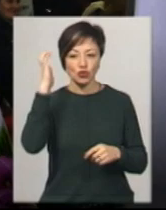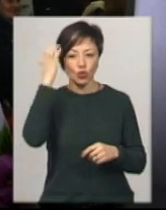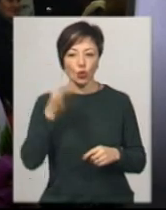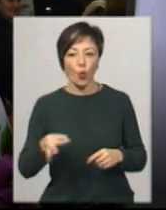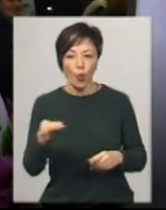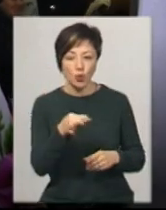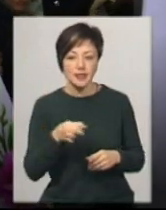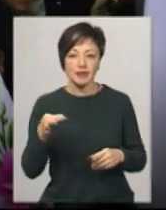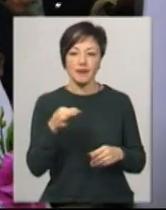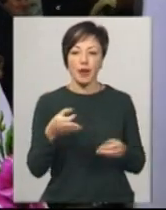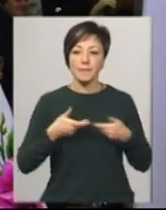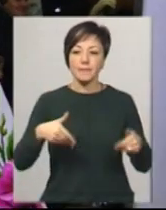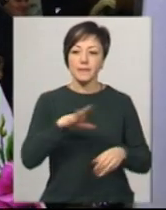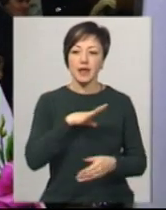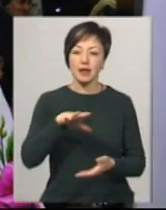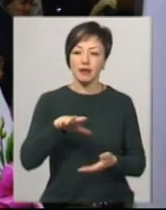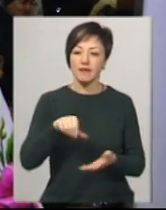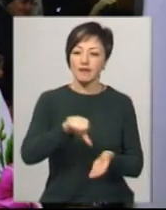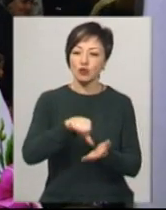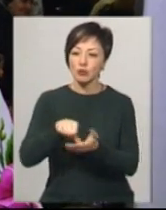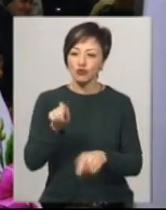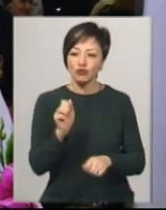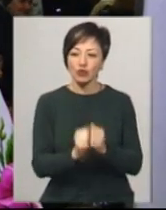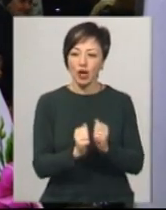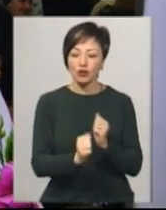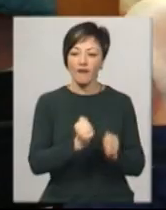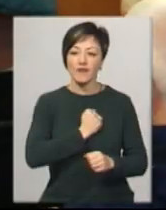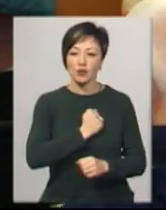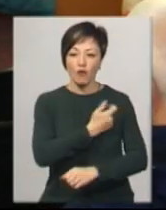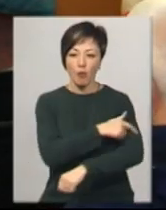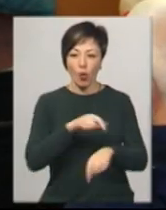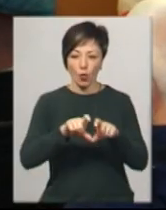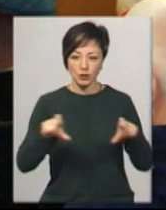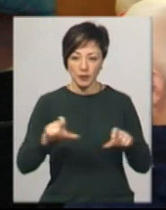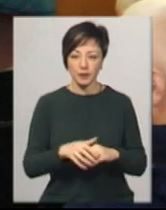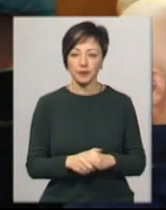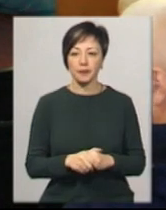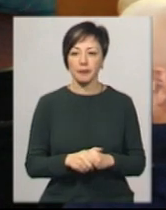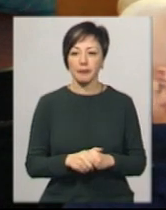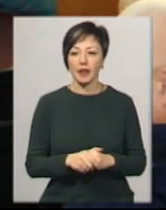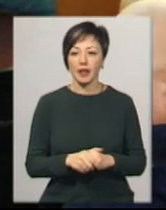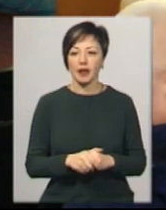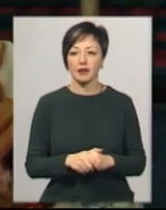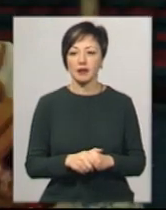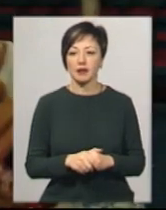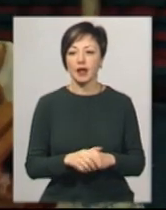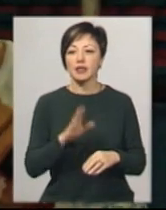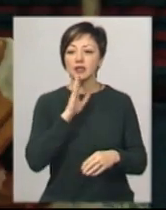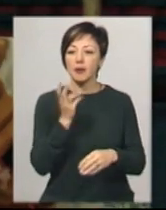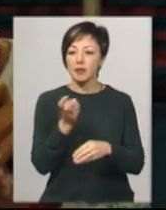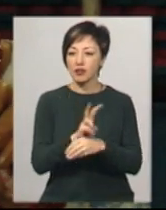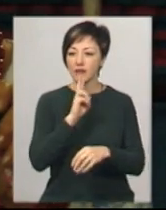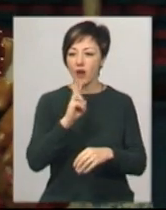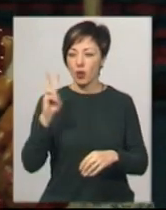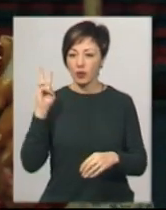острів, ми виступаємо часто в госпіталі воєнному». Подруга Марії Сачок, Марія Фальшовник, прийшла в ансамбль два роки